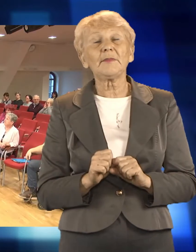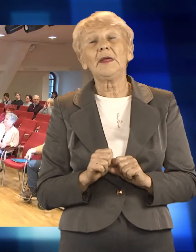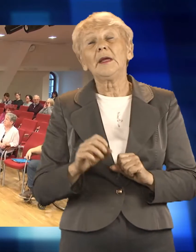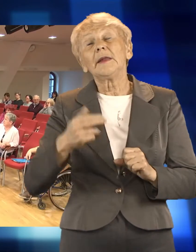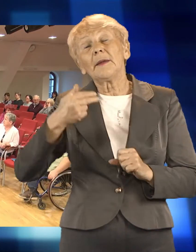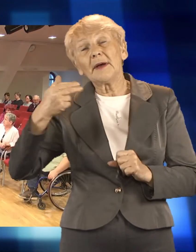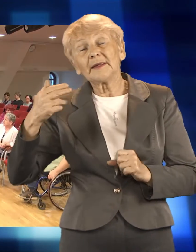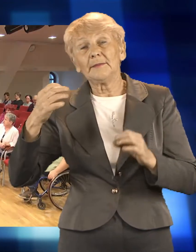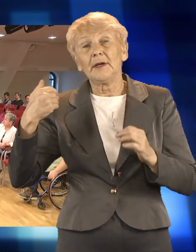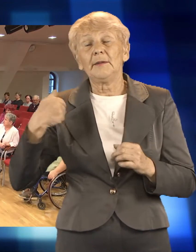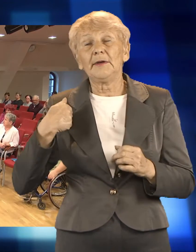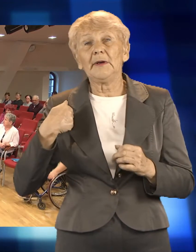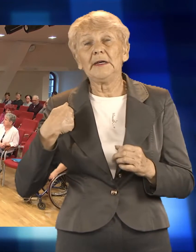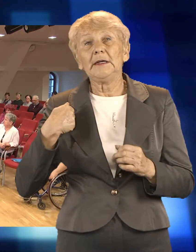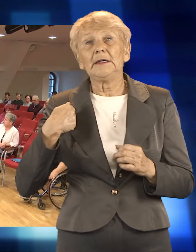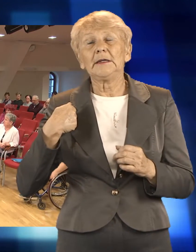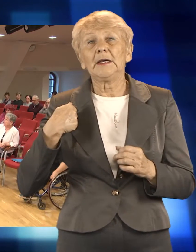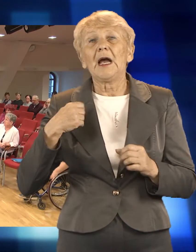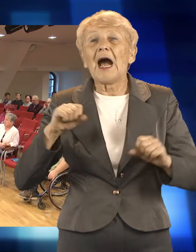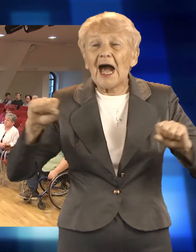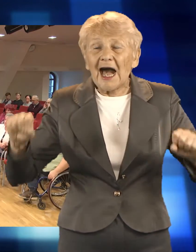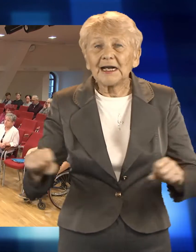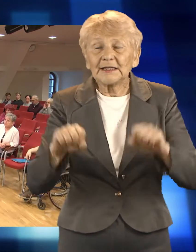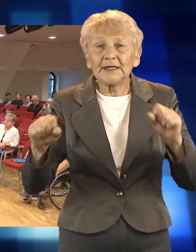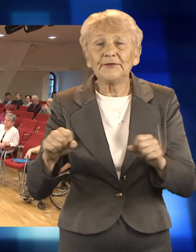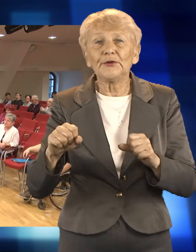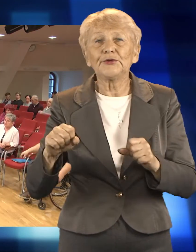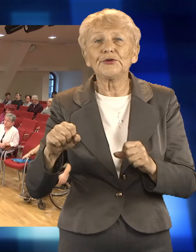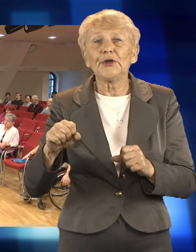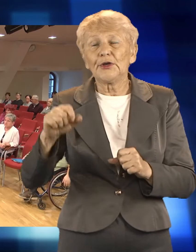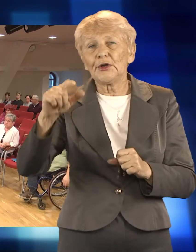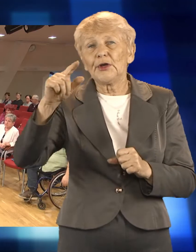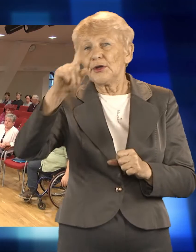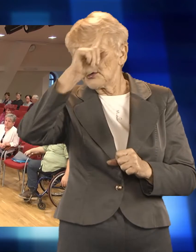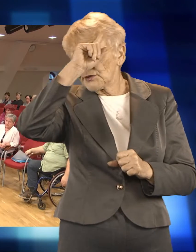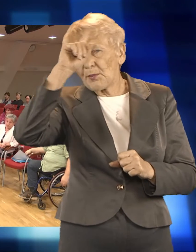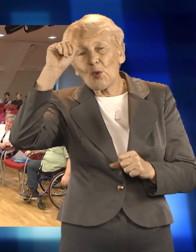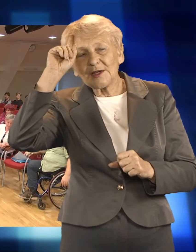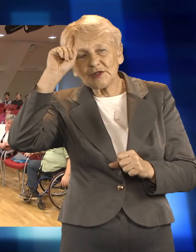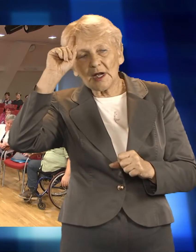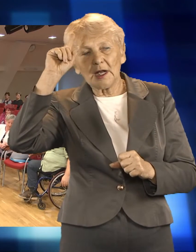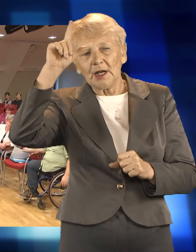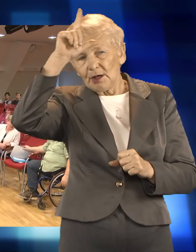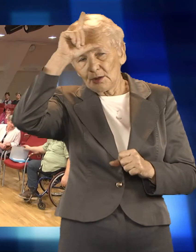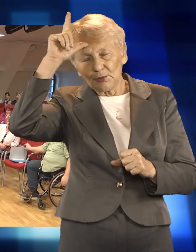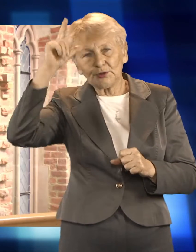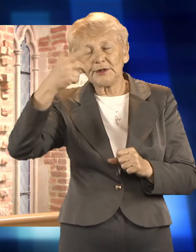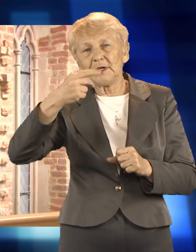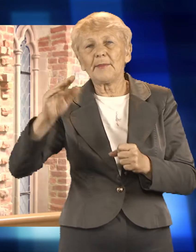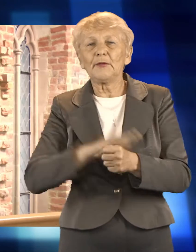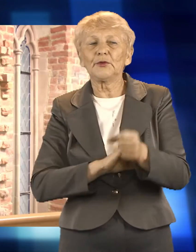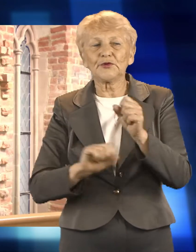Aktywność Cudowny Lek to tytuł tegorocznego Forum Osób Niepełnosprawnych, które w sobotnie popołudnie odbyło się na zamku.